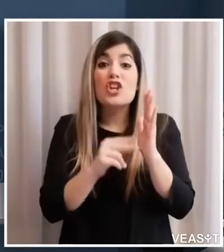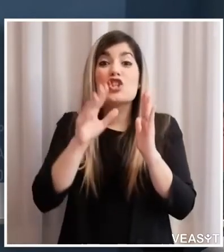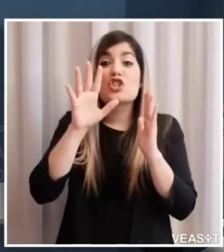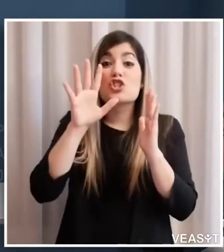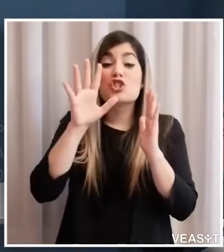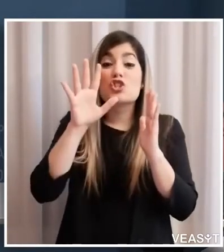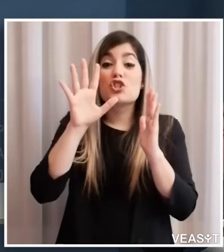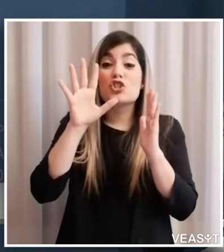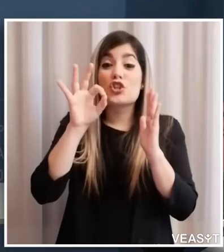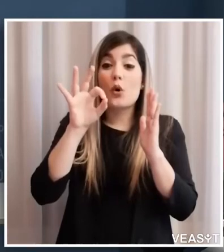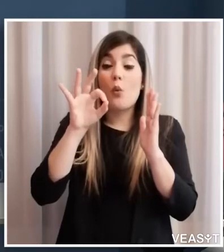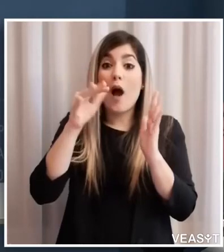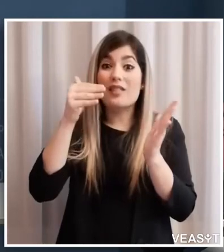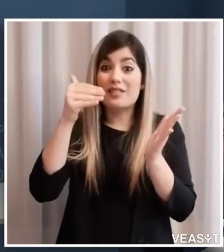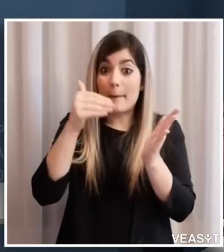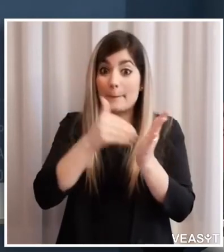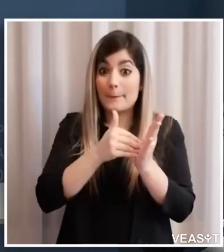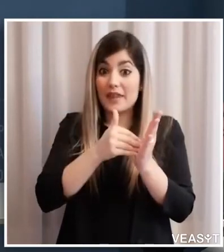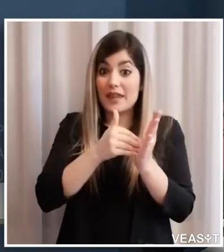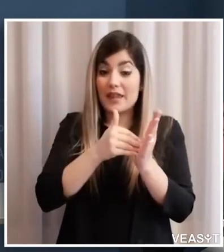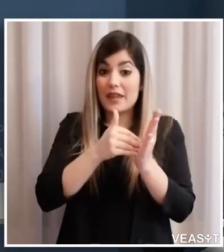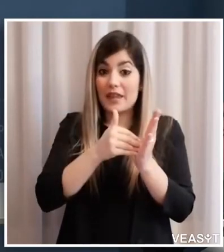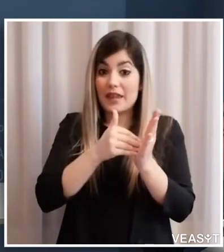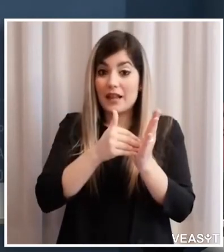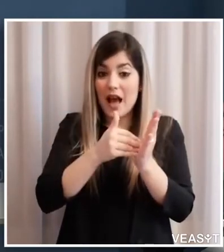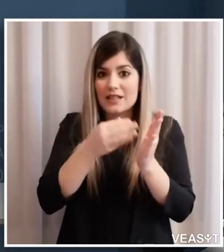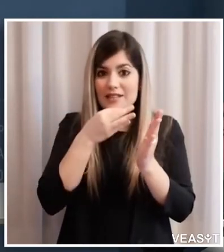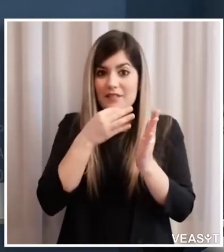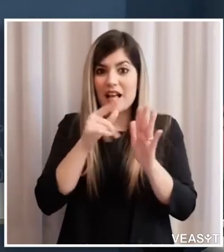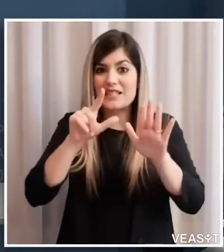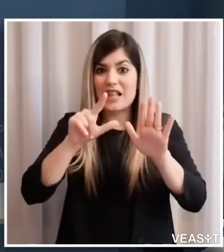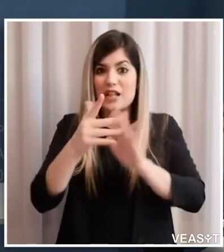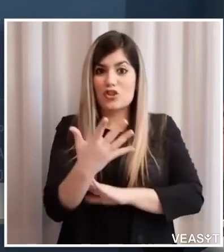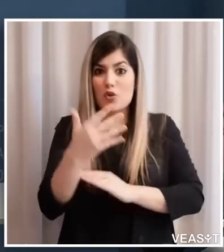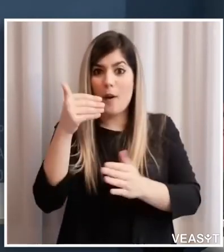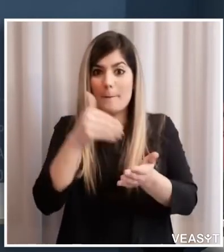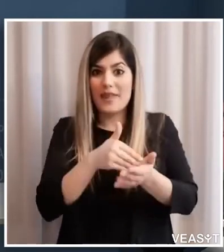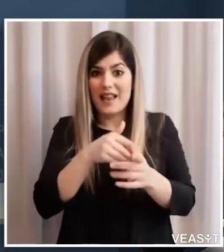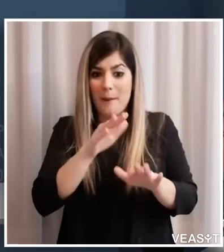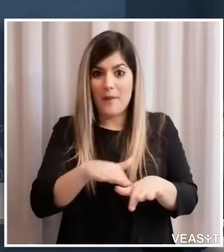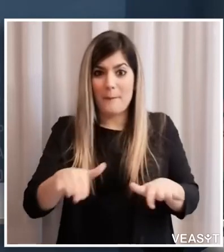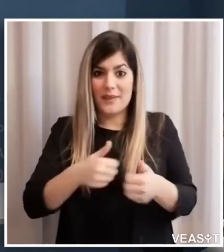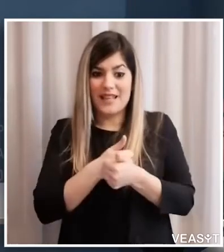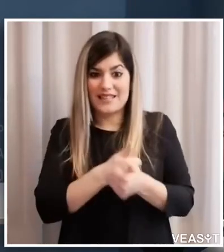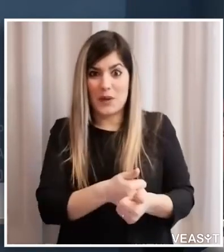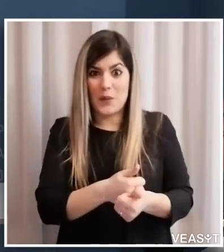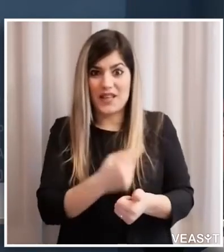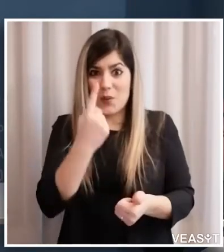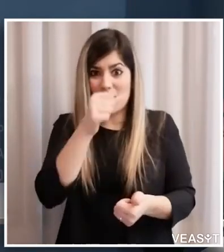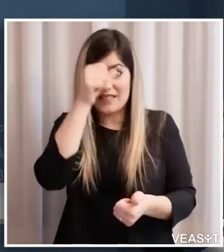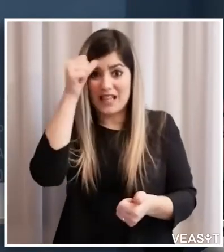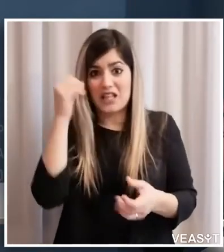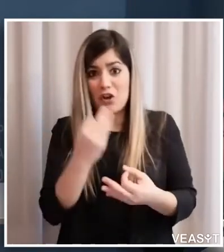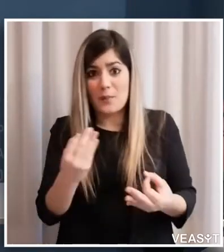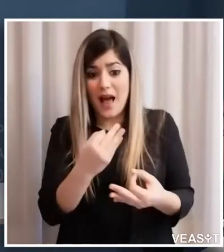75.000 bambini seguiti già in un'estate standard dobbiamo pensare che si